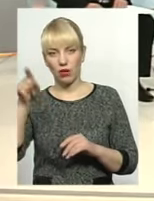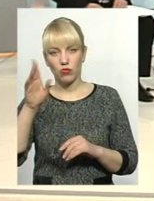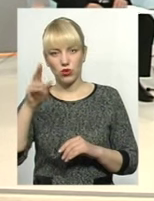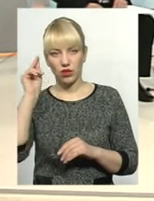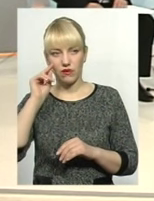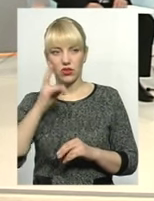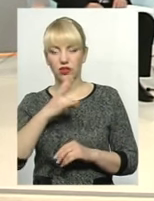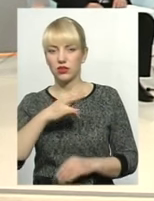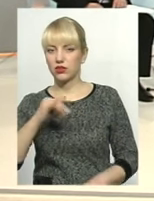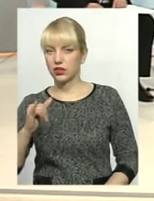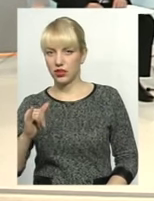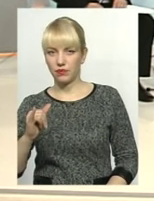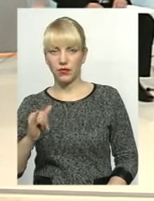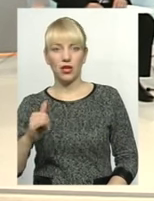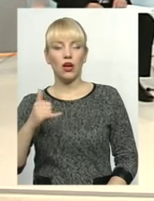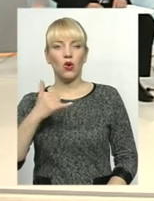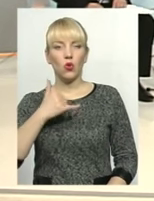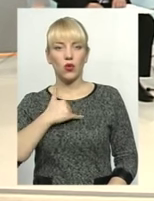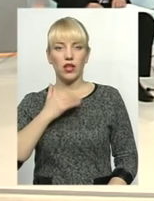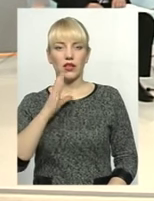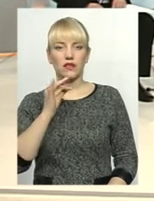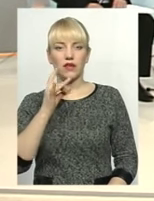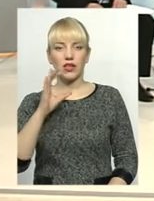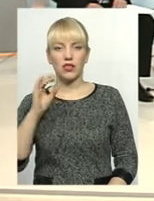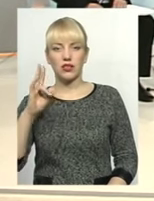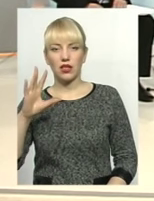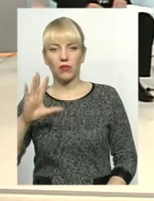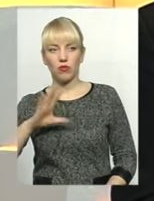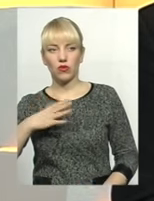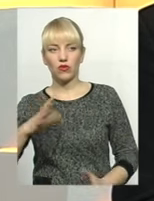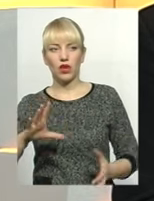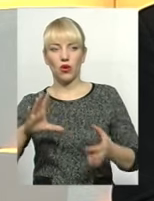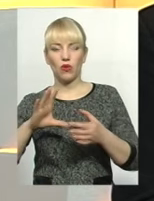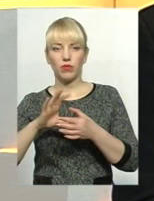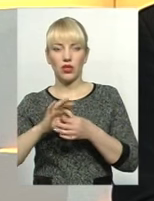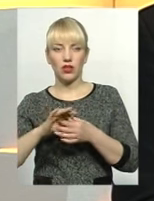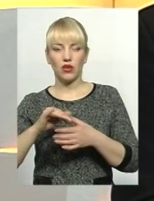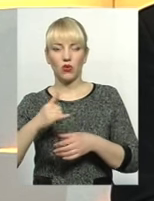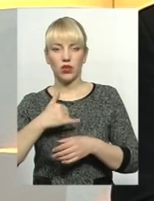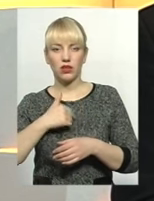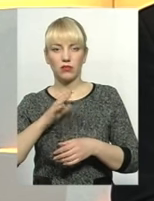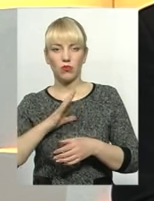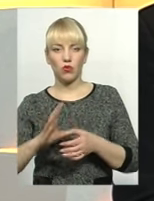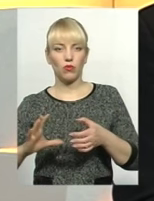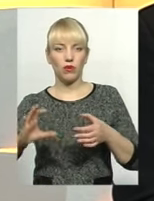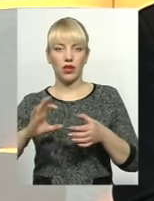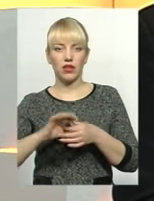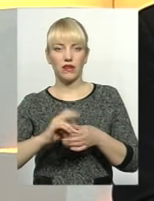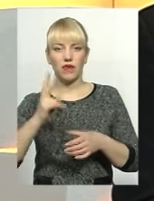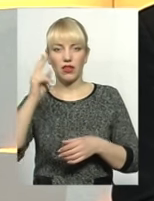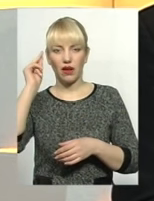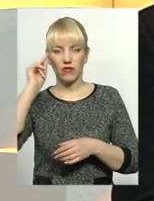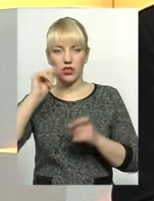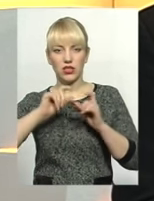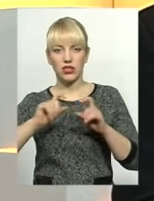Ні. У нас в вересні місяці пройшло вже таке об'єднання, оптимізація мережі. До нас було приєднано два навчальних заклади, це